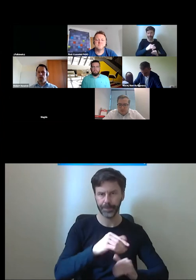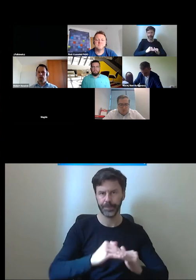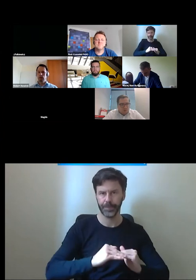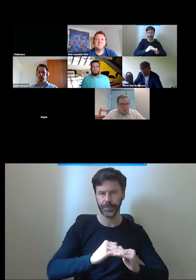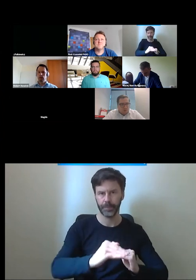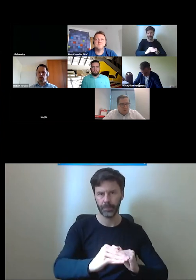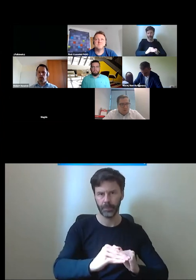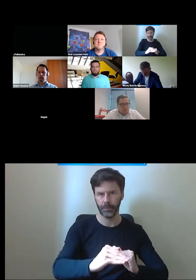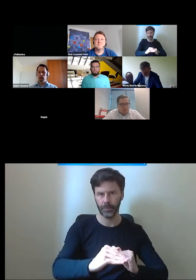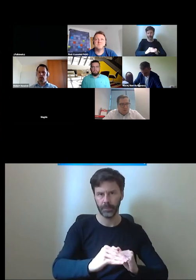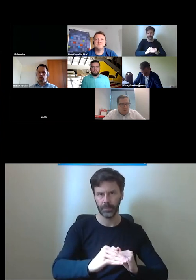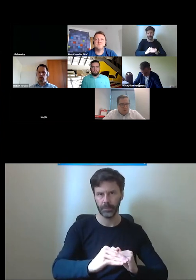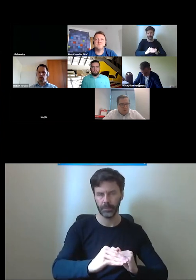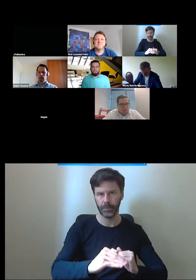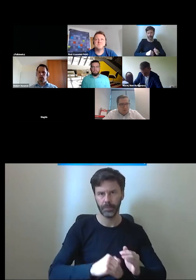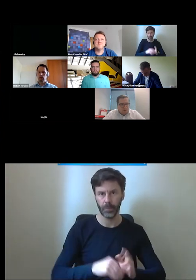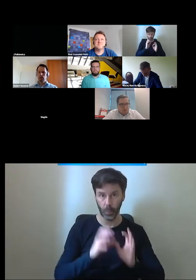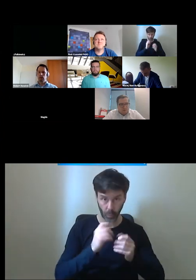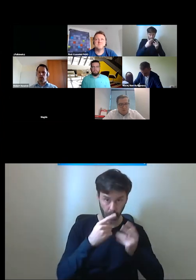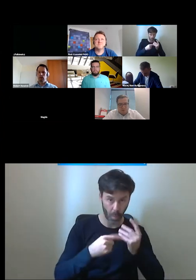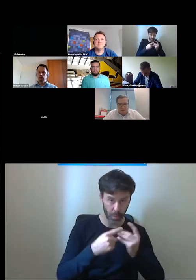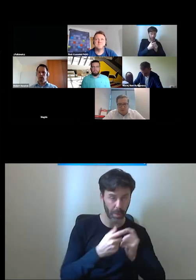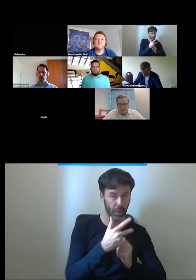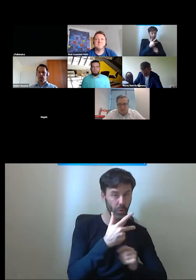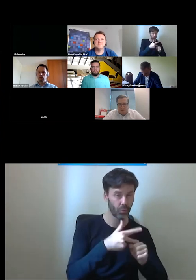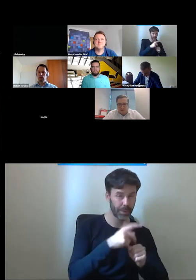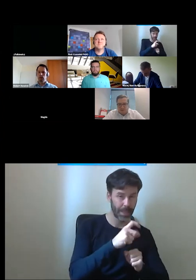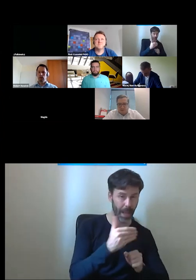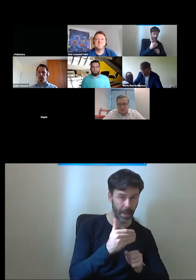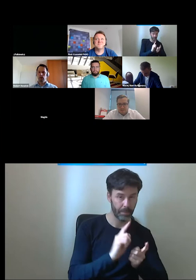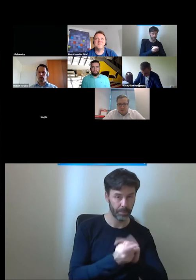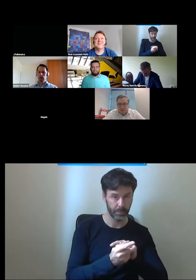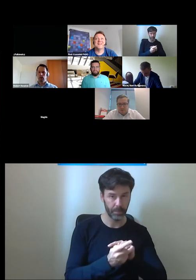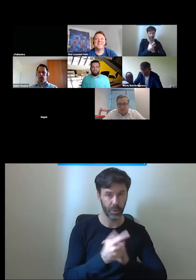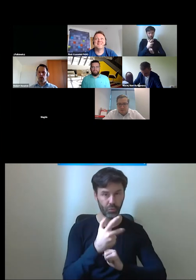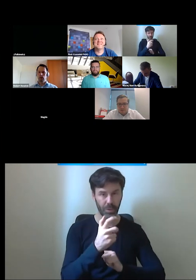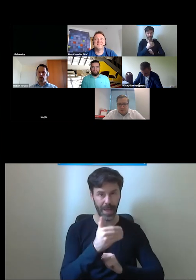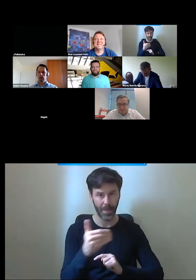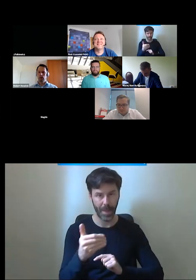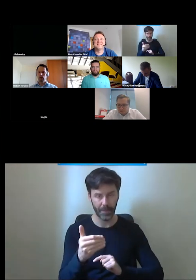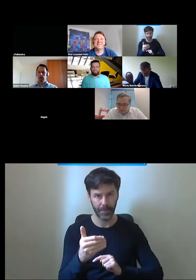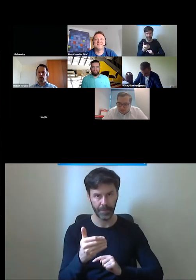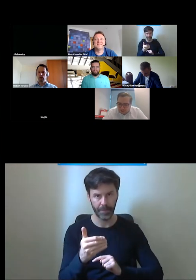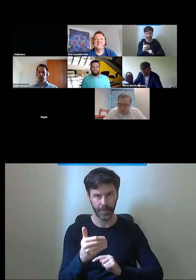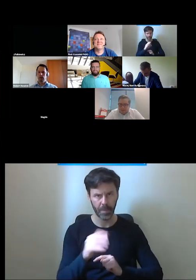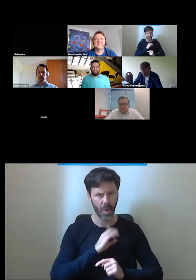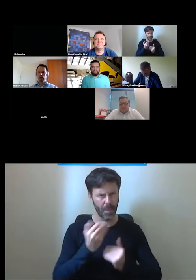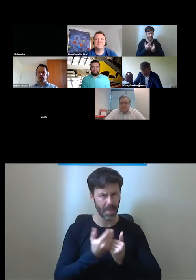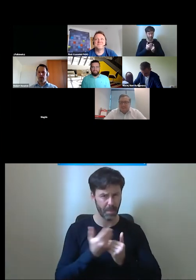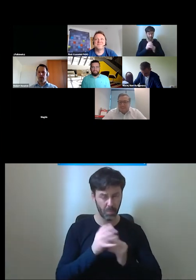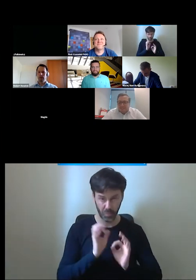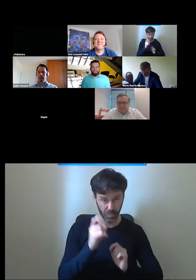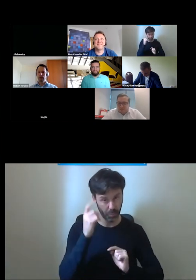dobrze przeliczyłem 30 centymetrów to 300 milimetrów teraz wyjdzie moja niewiedza matematyczna mam nadzieję że tak